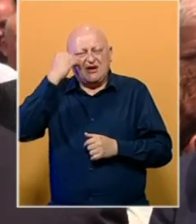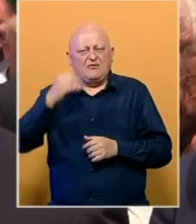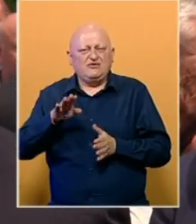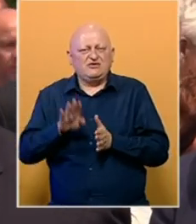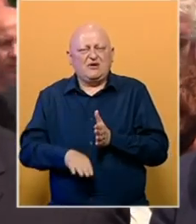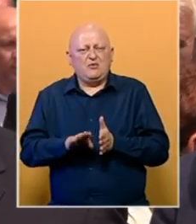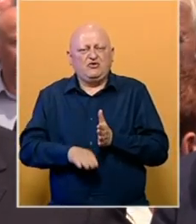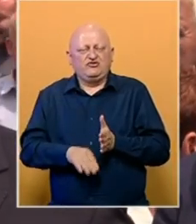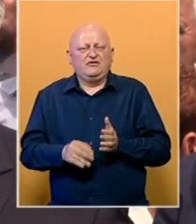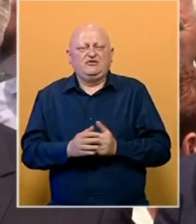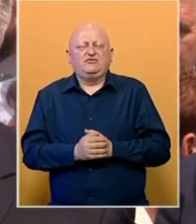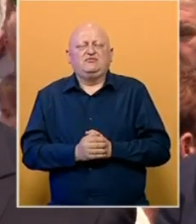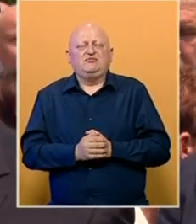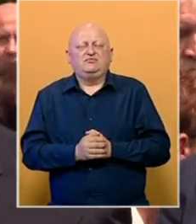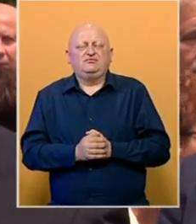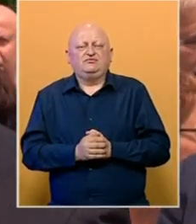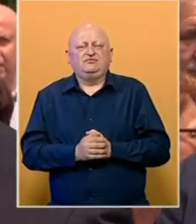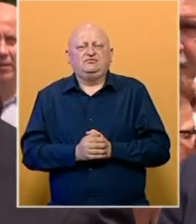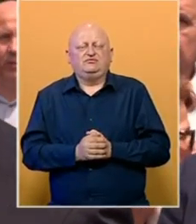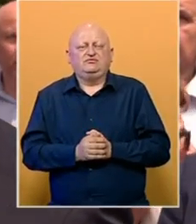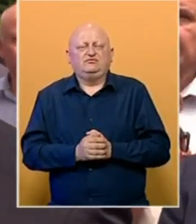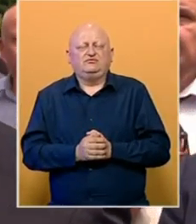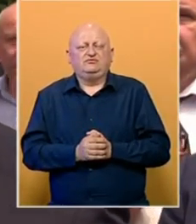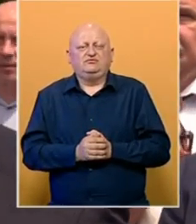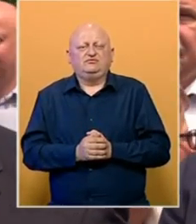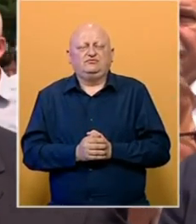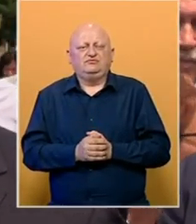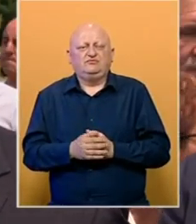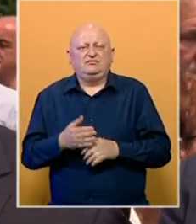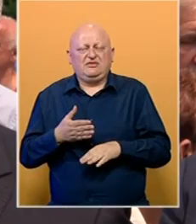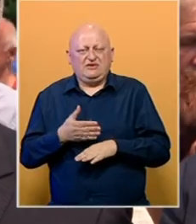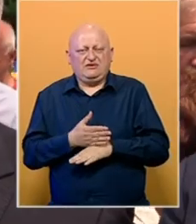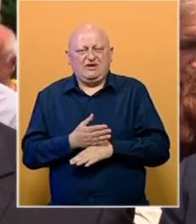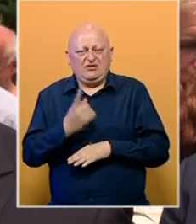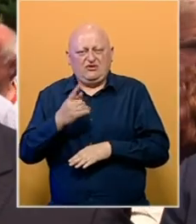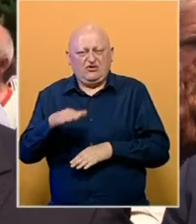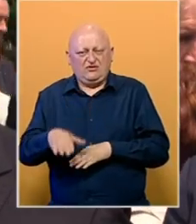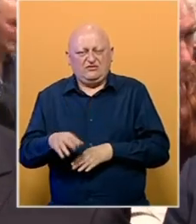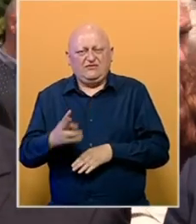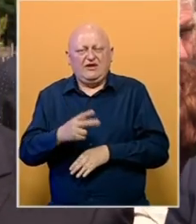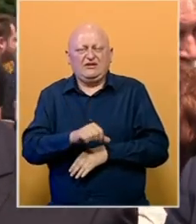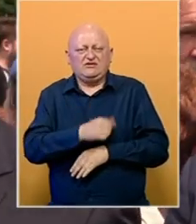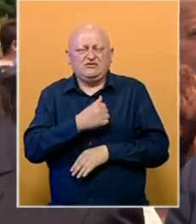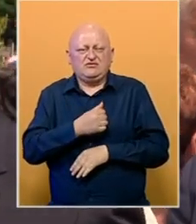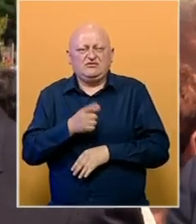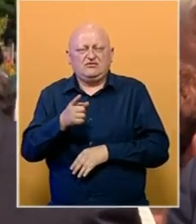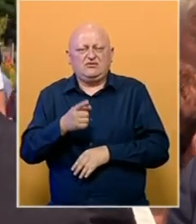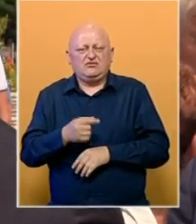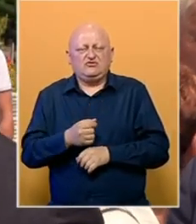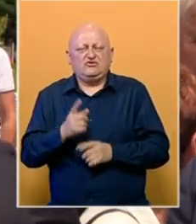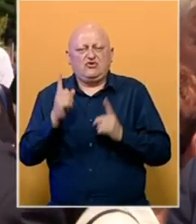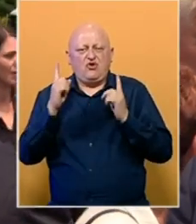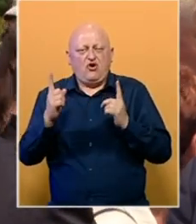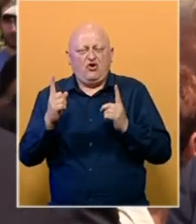ponižavajuća, da zakoljete jedno djeto 12 godina i za to budete